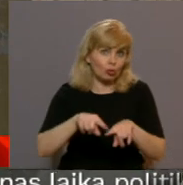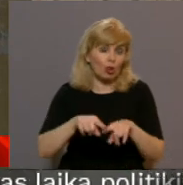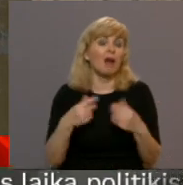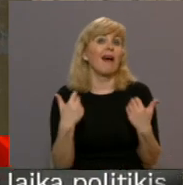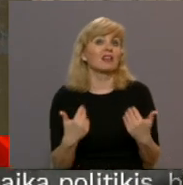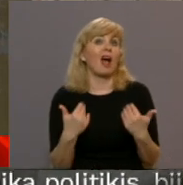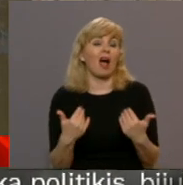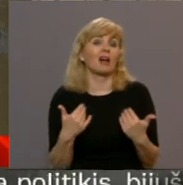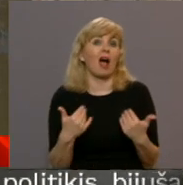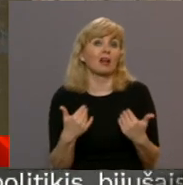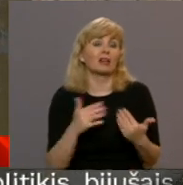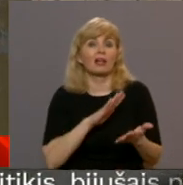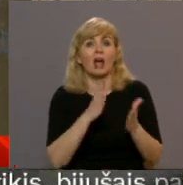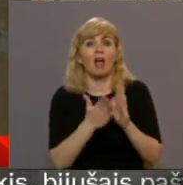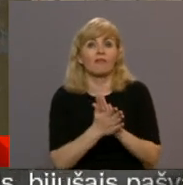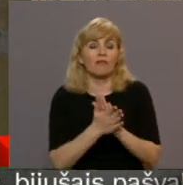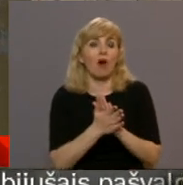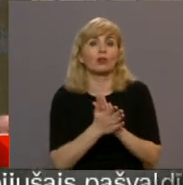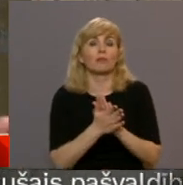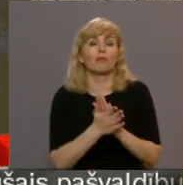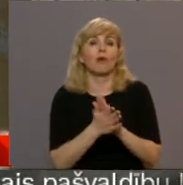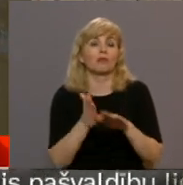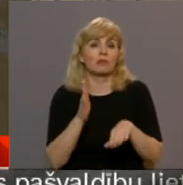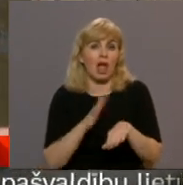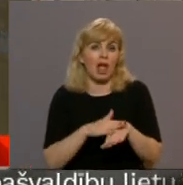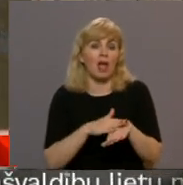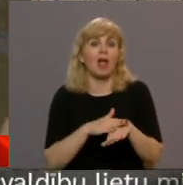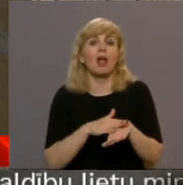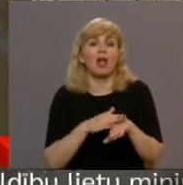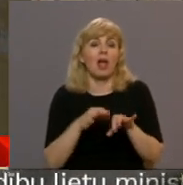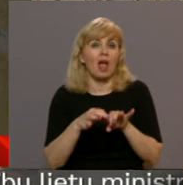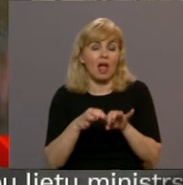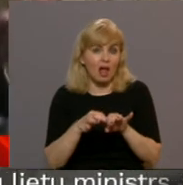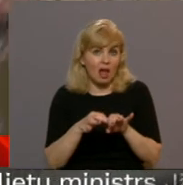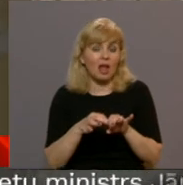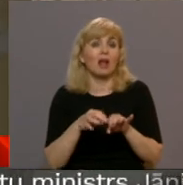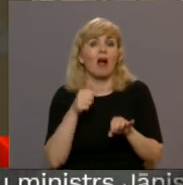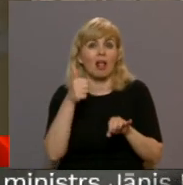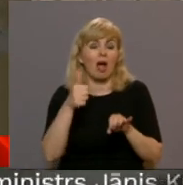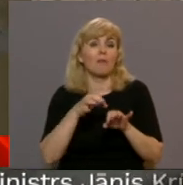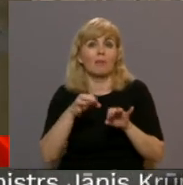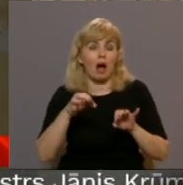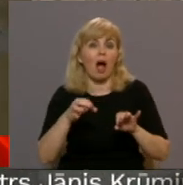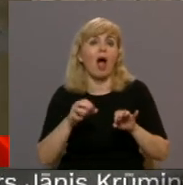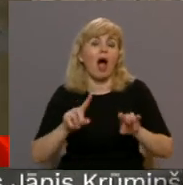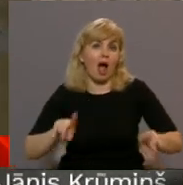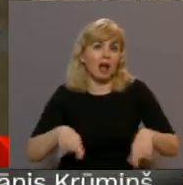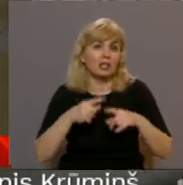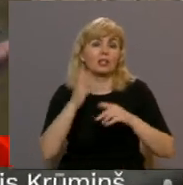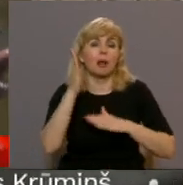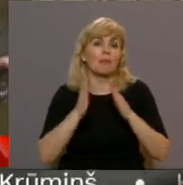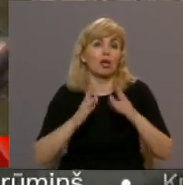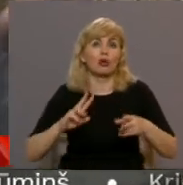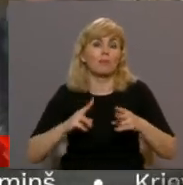Tagad vēl pie tam reformas visas kontekstā viņš arī lieliski, kā turismu objekts, attīstās kopā ar Mežotnespilskalnu un